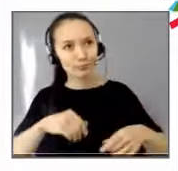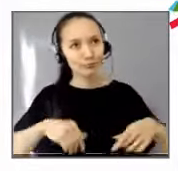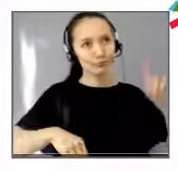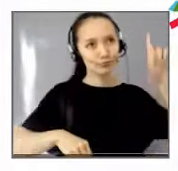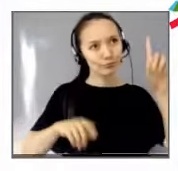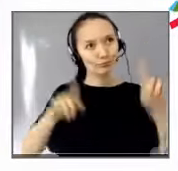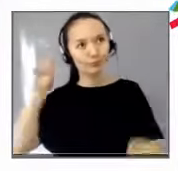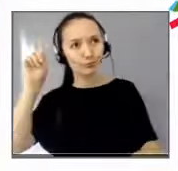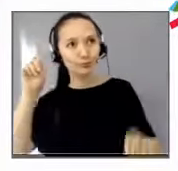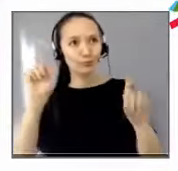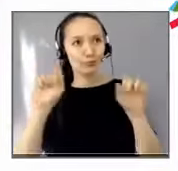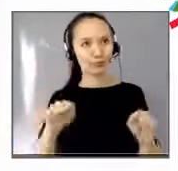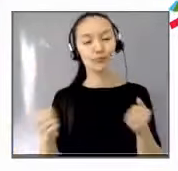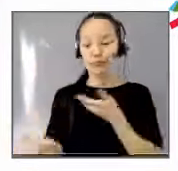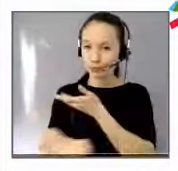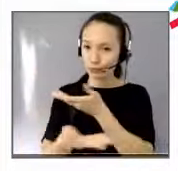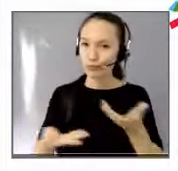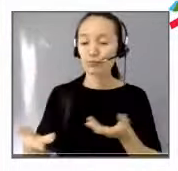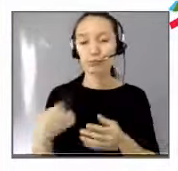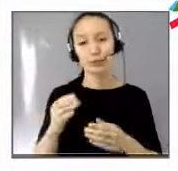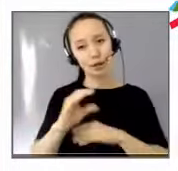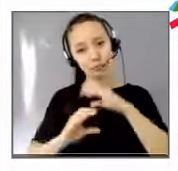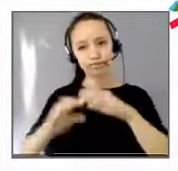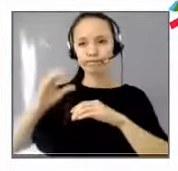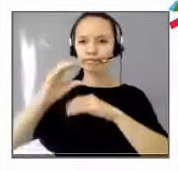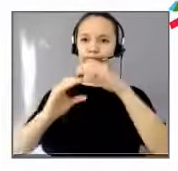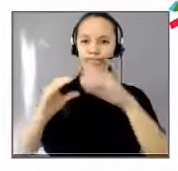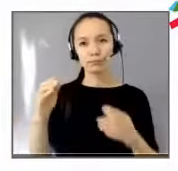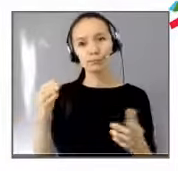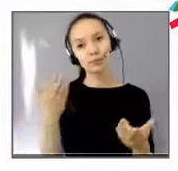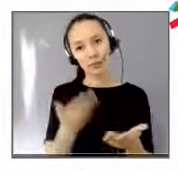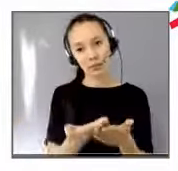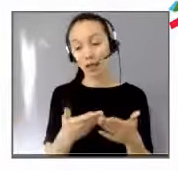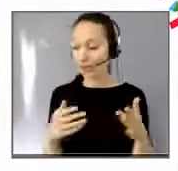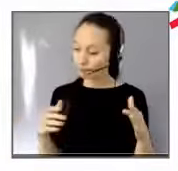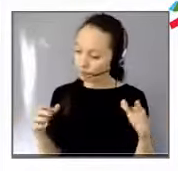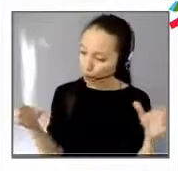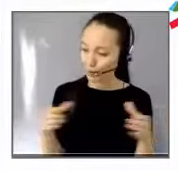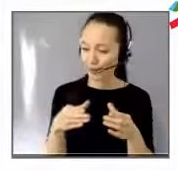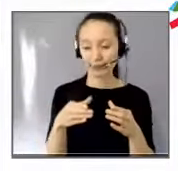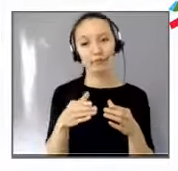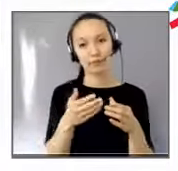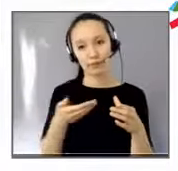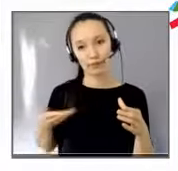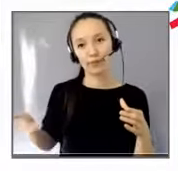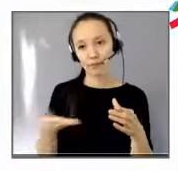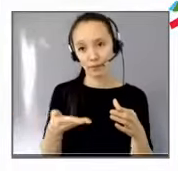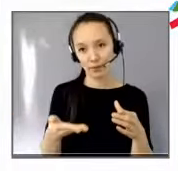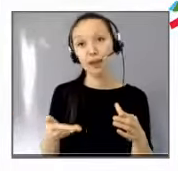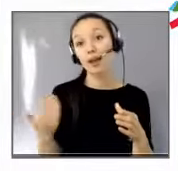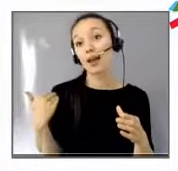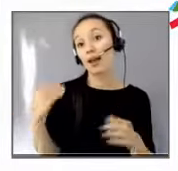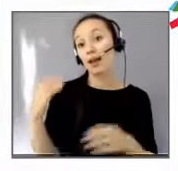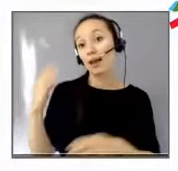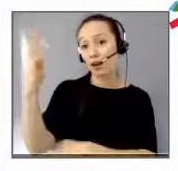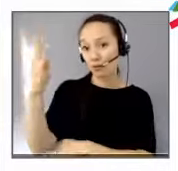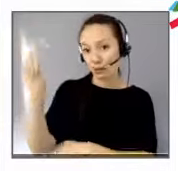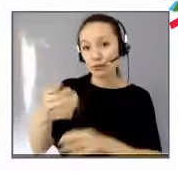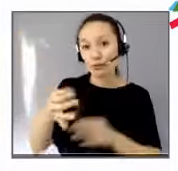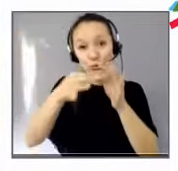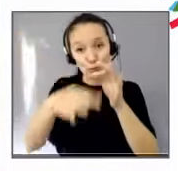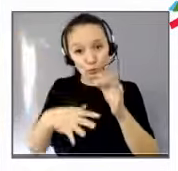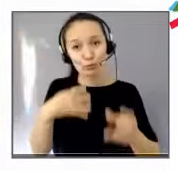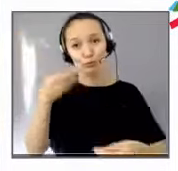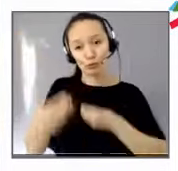collectivement, le collectif, ça a été aussi évoqué dans cette conférence, des solutions et effectivement, on va continuer